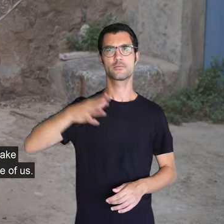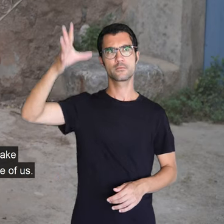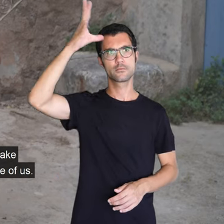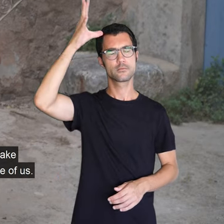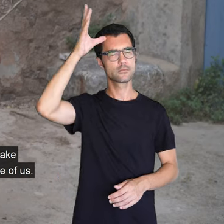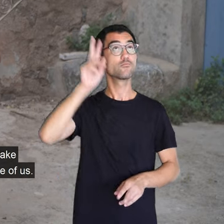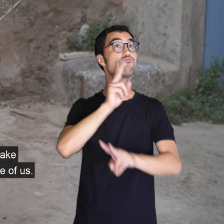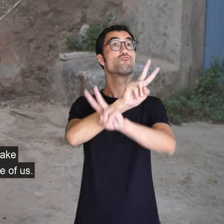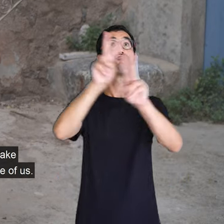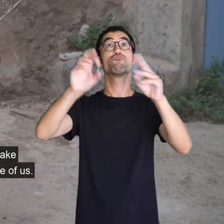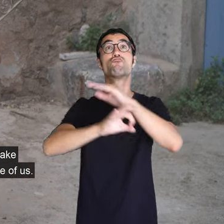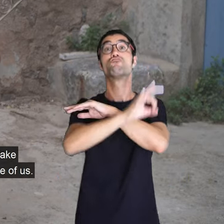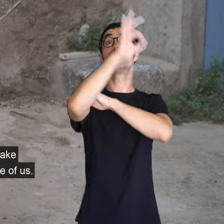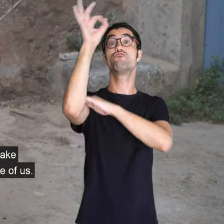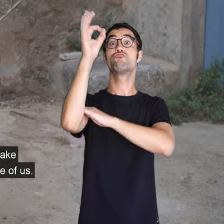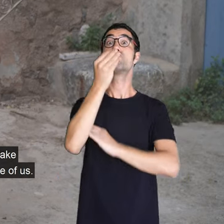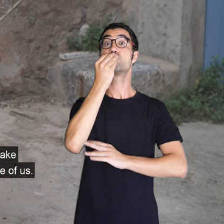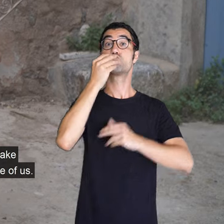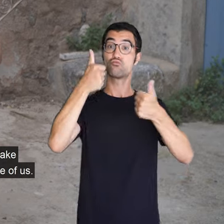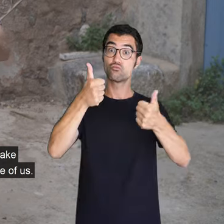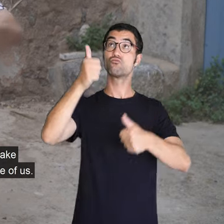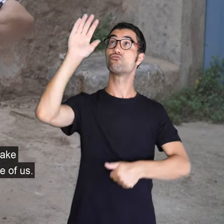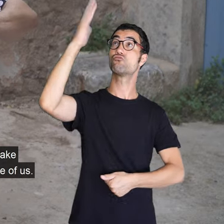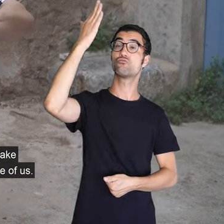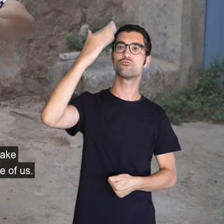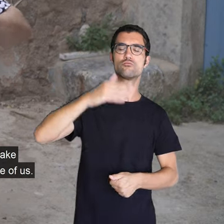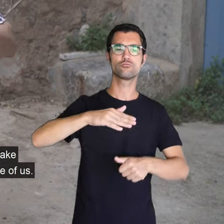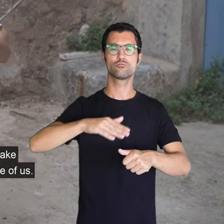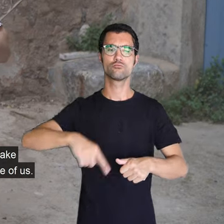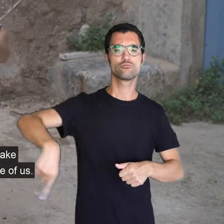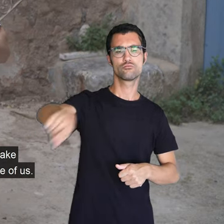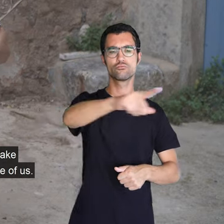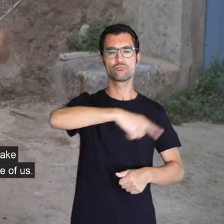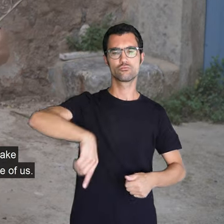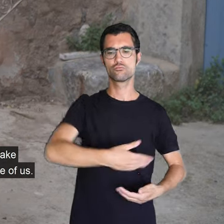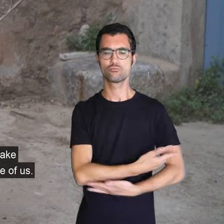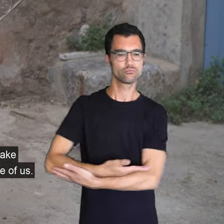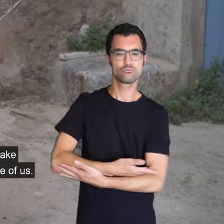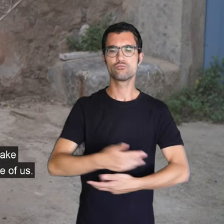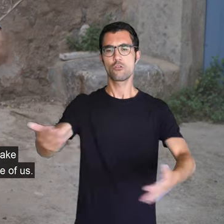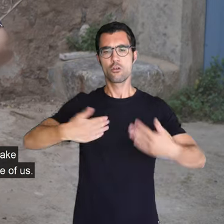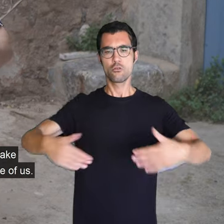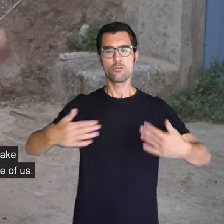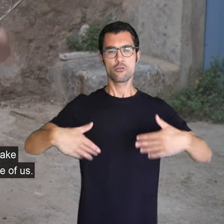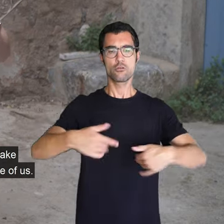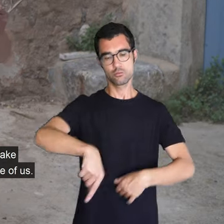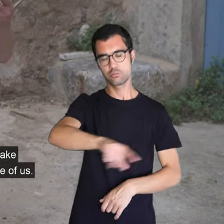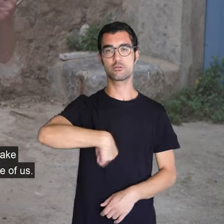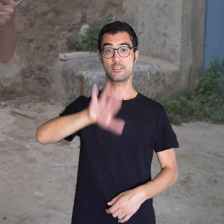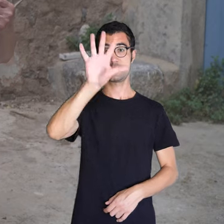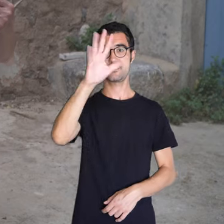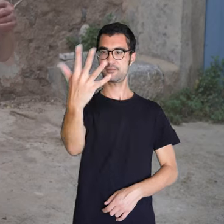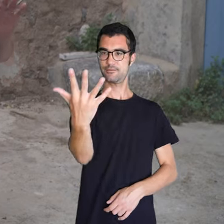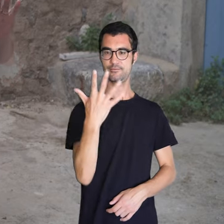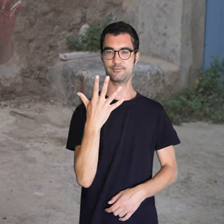bé els dematí, mos cridava a tots els nostres germans, que érem cinc. I només a mon mare,